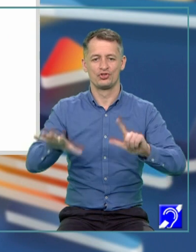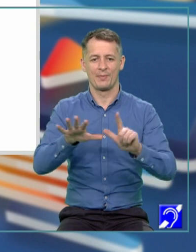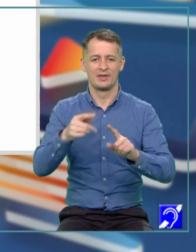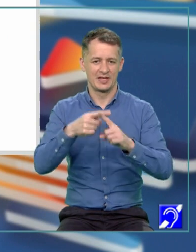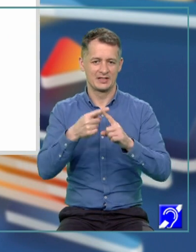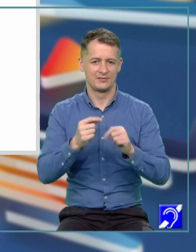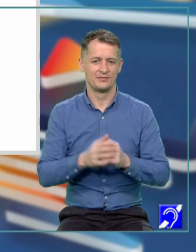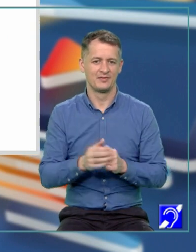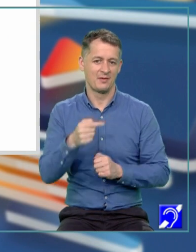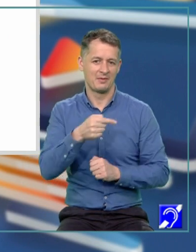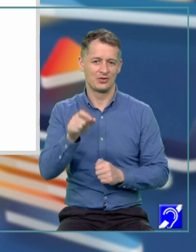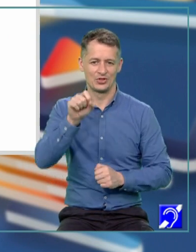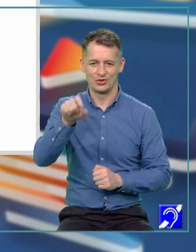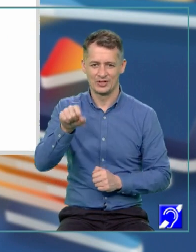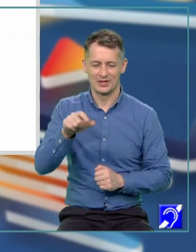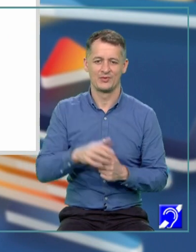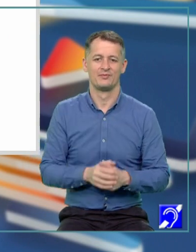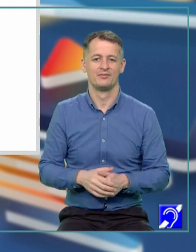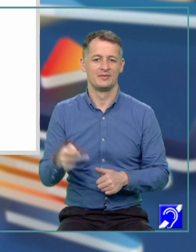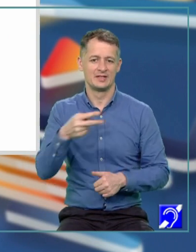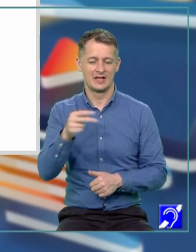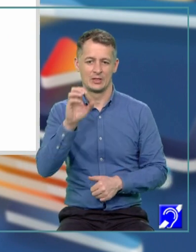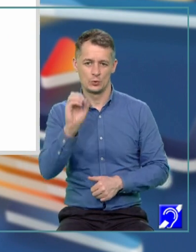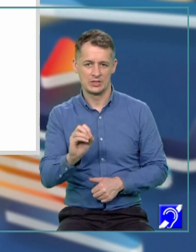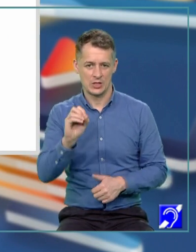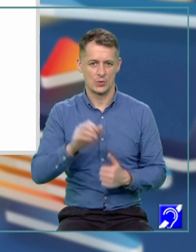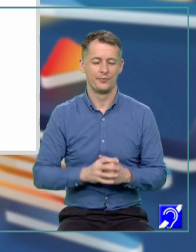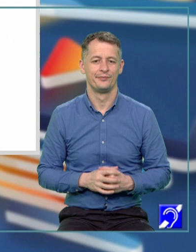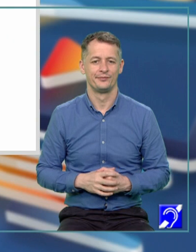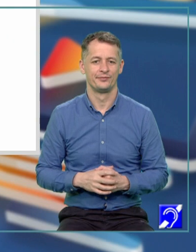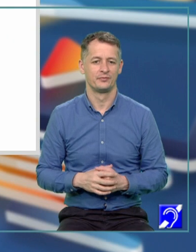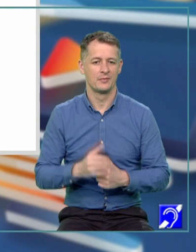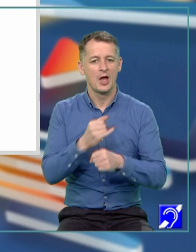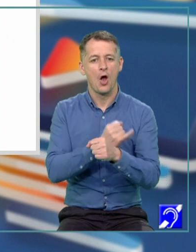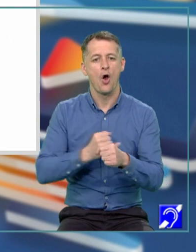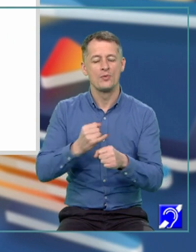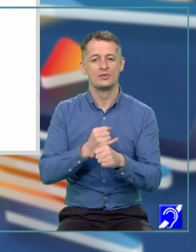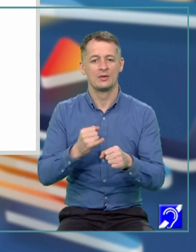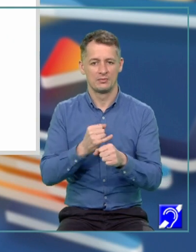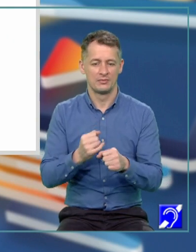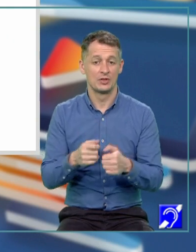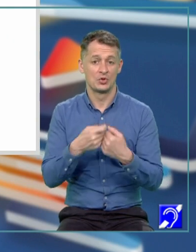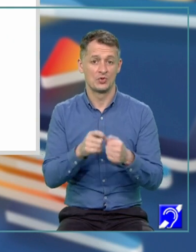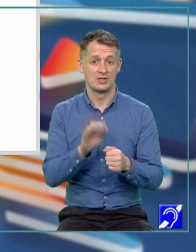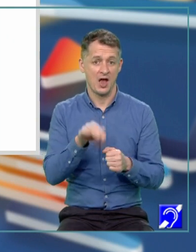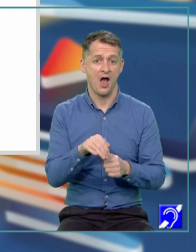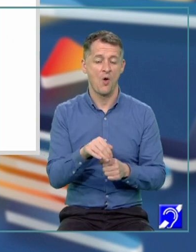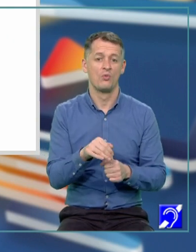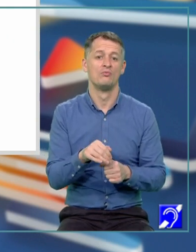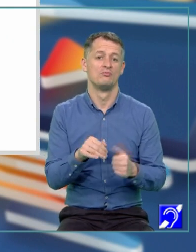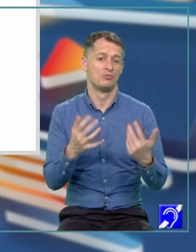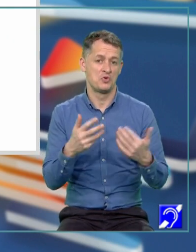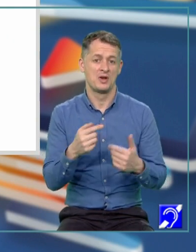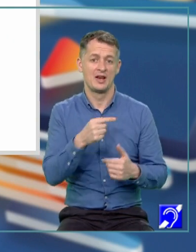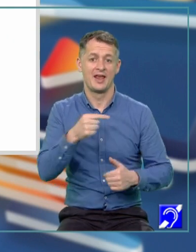minus 12 este egal cu 0. Observăm că toți coeficienții sunt negativi și atunci